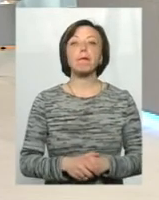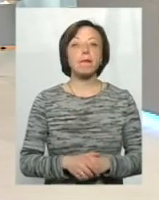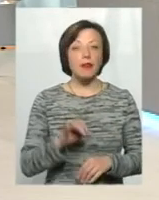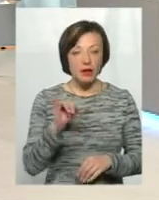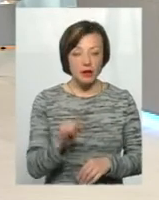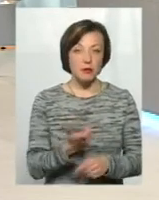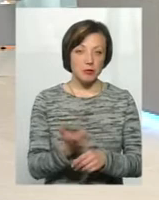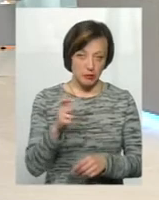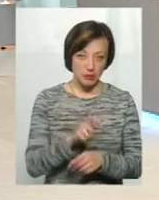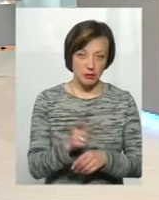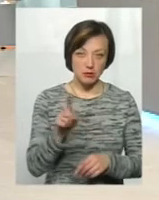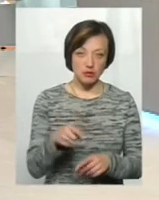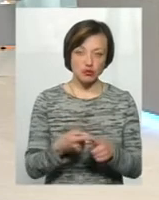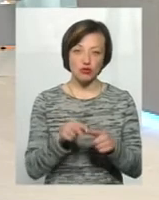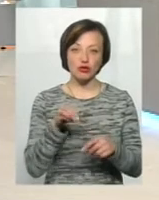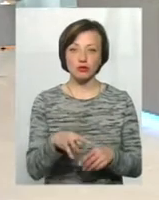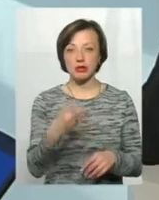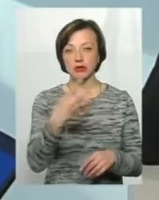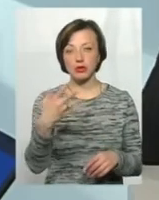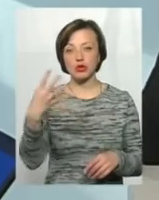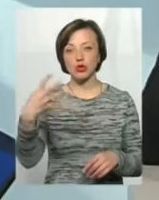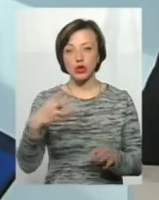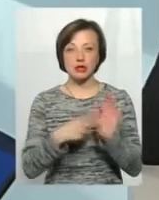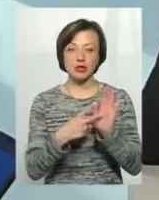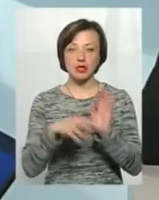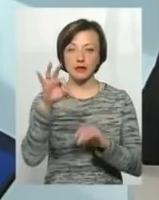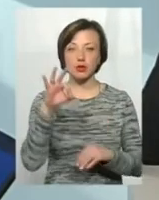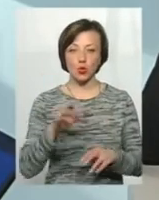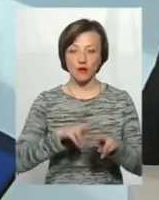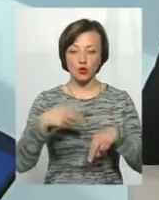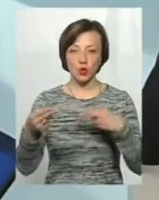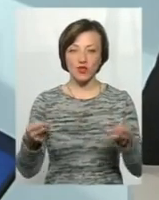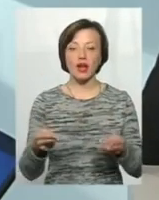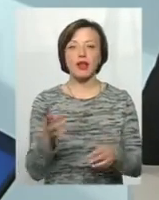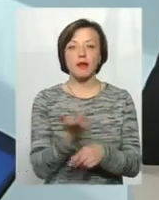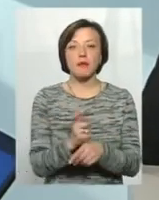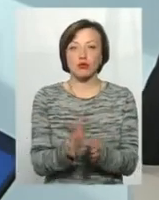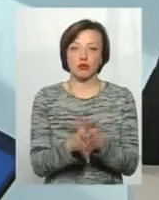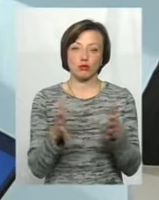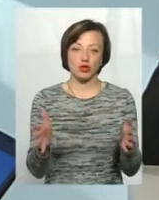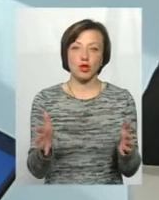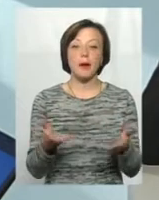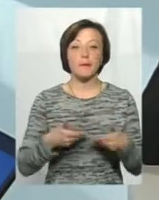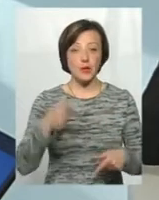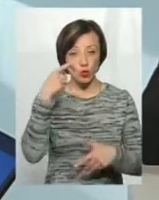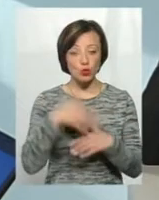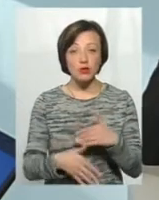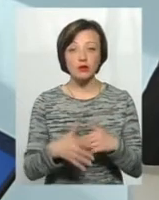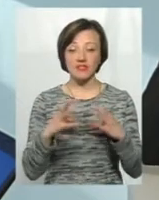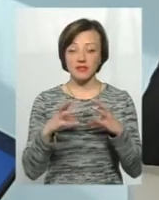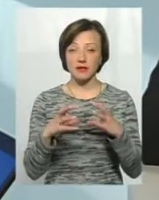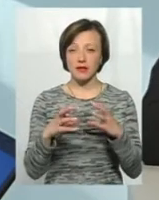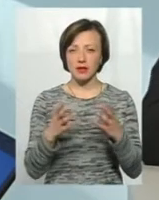перевищує, ніж ті 35-40 чи навіть 70% відшкодування. Він набагато більший буде. Тому що ми розуміємо, що в світі